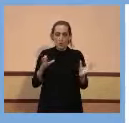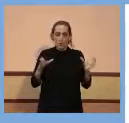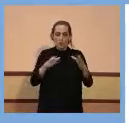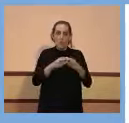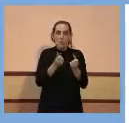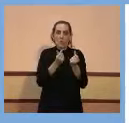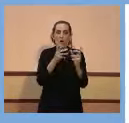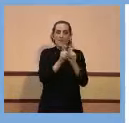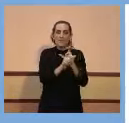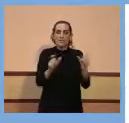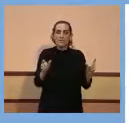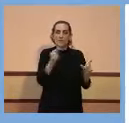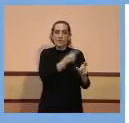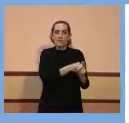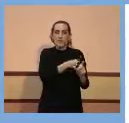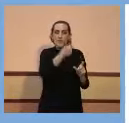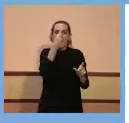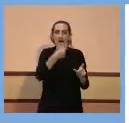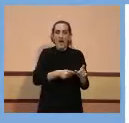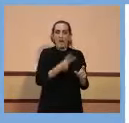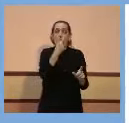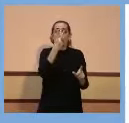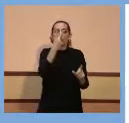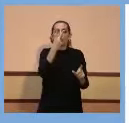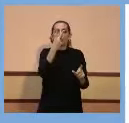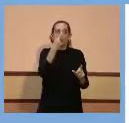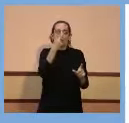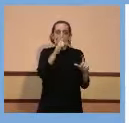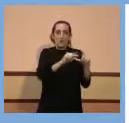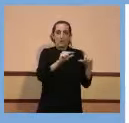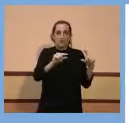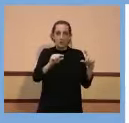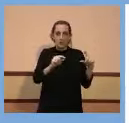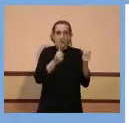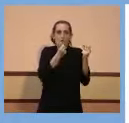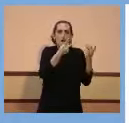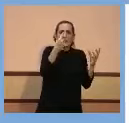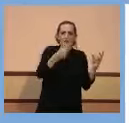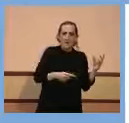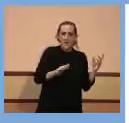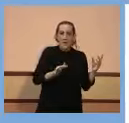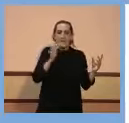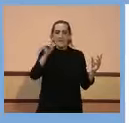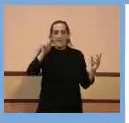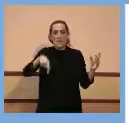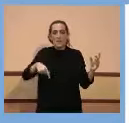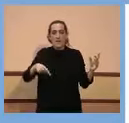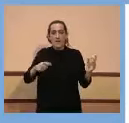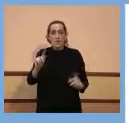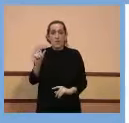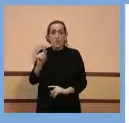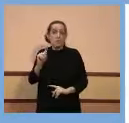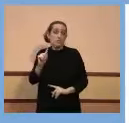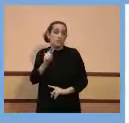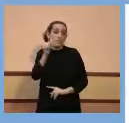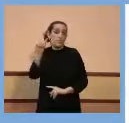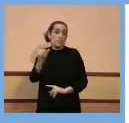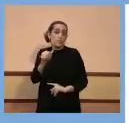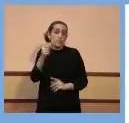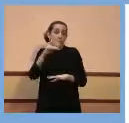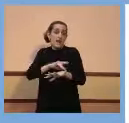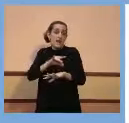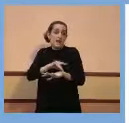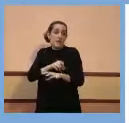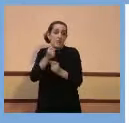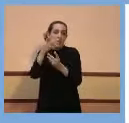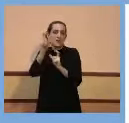amb dues dosis i quantes persones tenim amb la